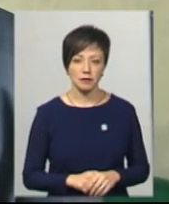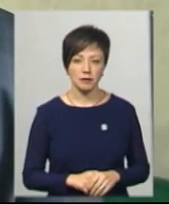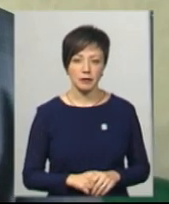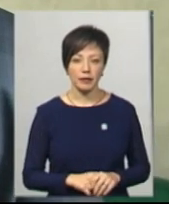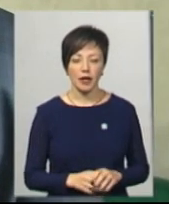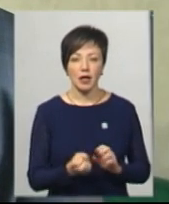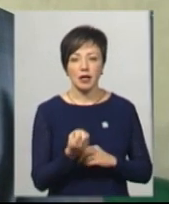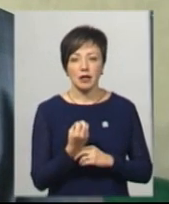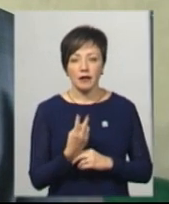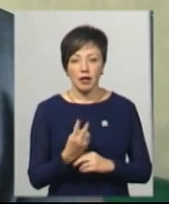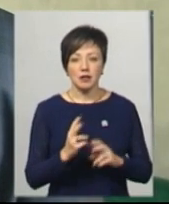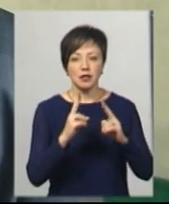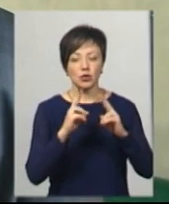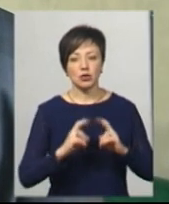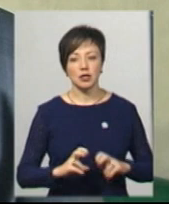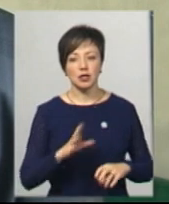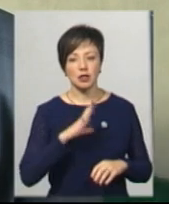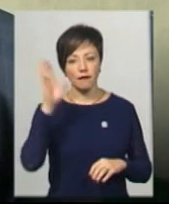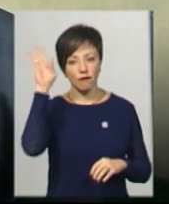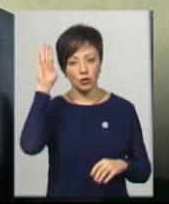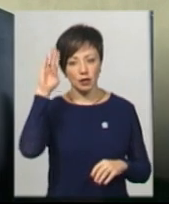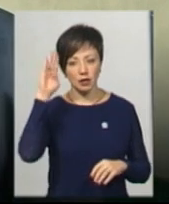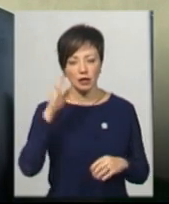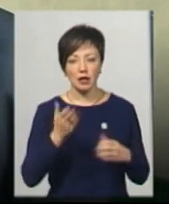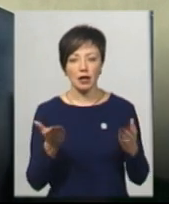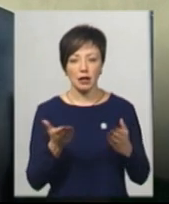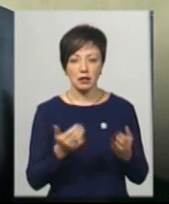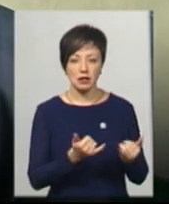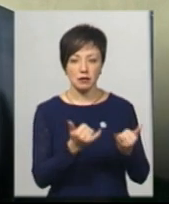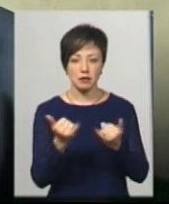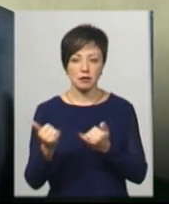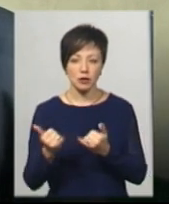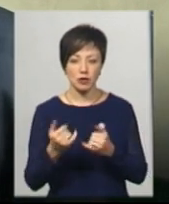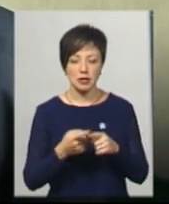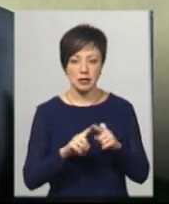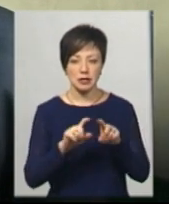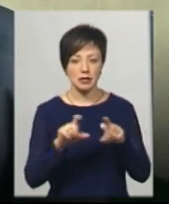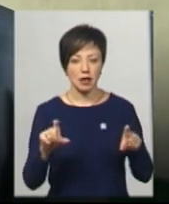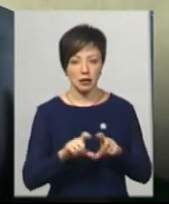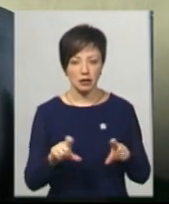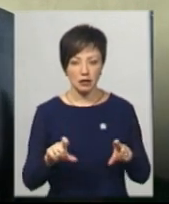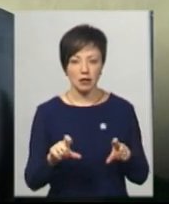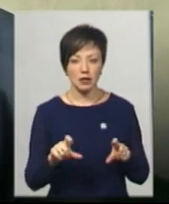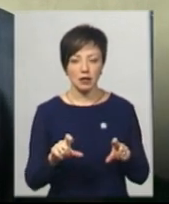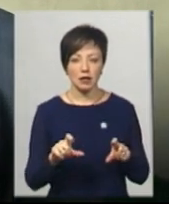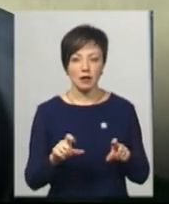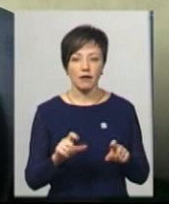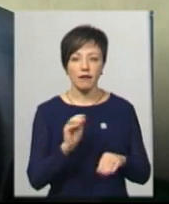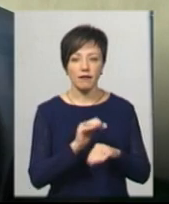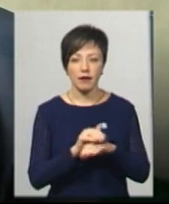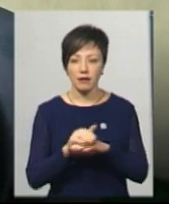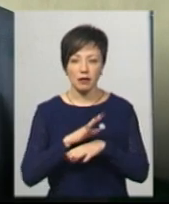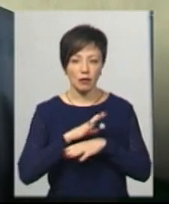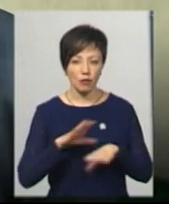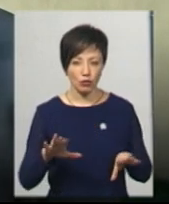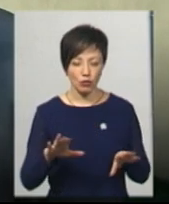12 досліджень води, які забезпечують названі заклади, відхилень при цьому виявлено не